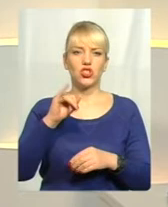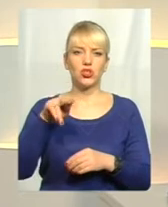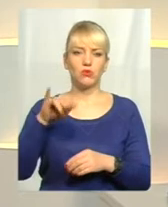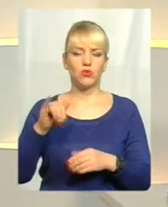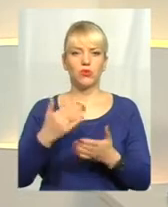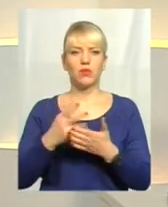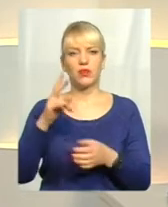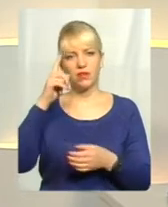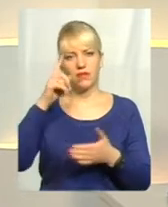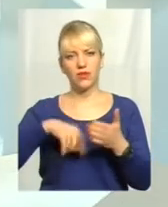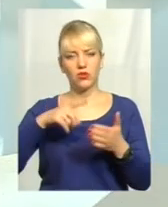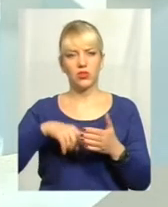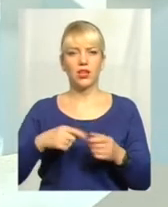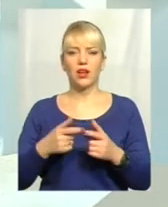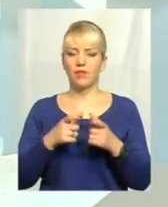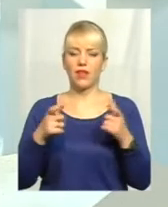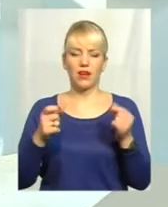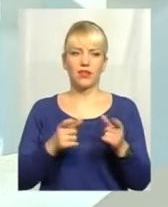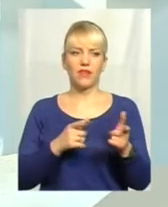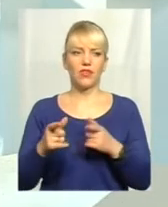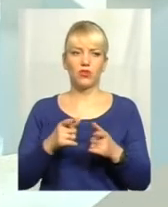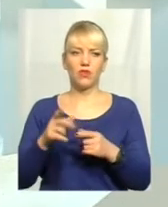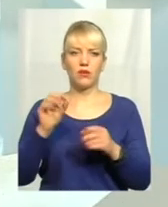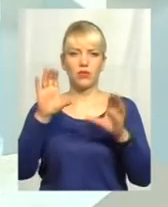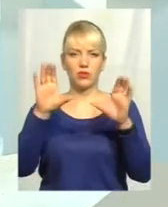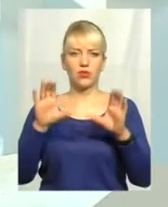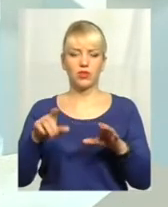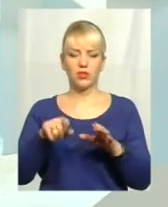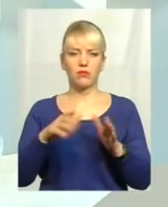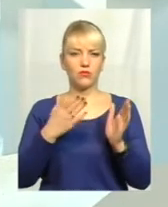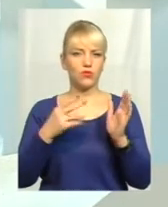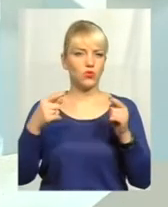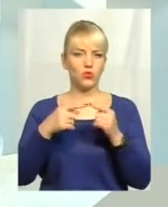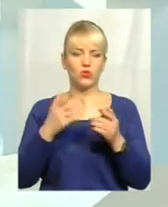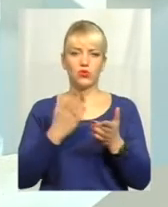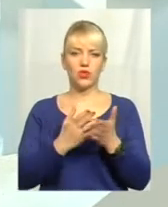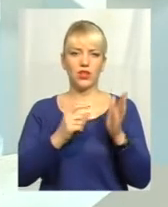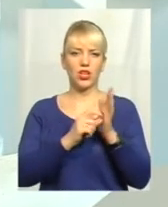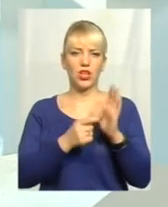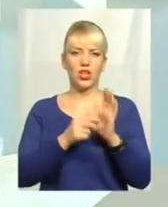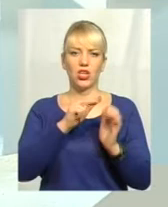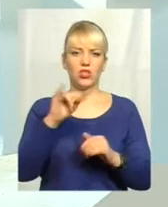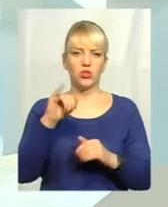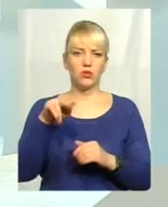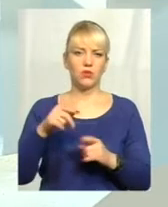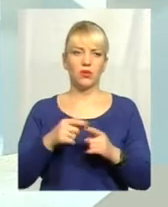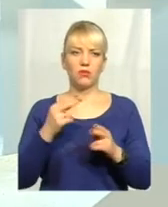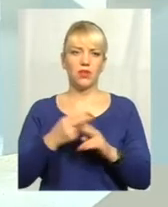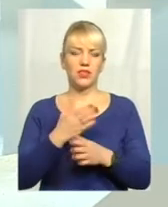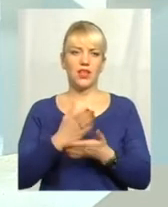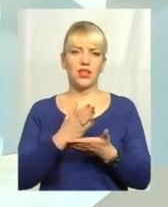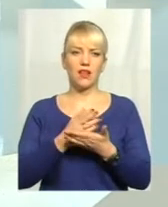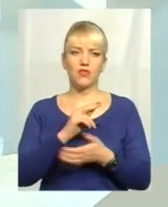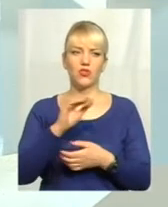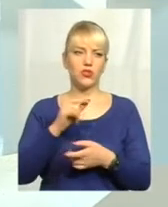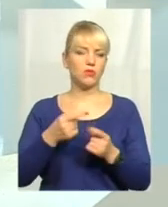наприклад. Ні, картка виготовляється по законодавству, там є чіп, тому без наявності чіпа ми однозначно про це навіть не